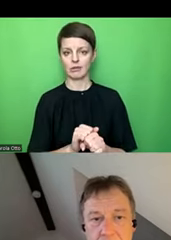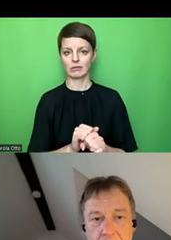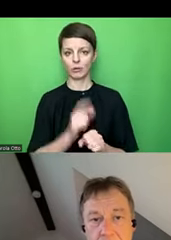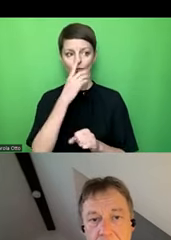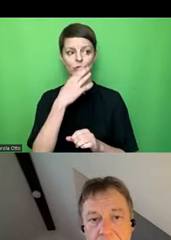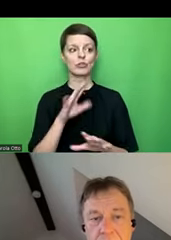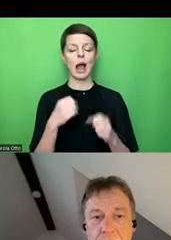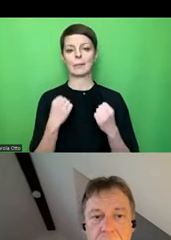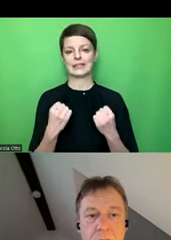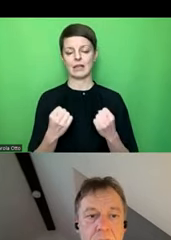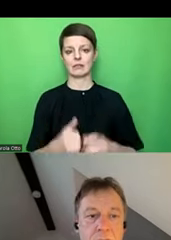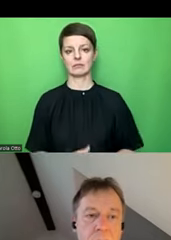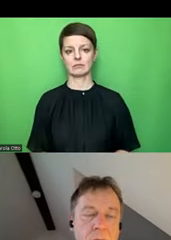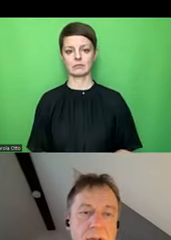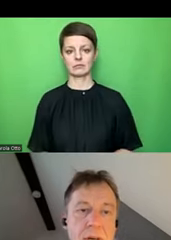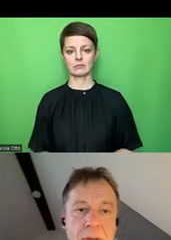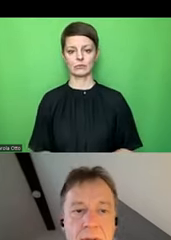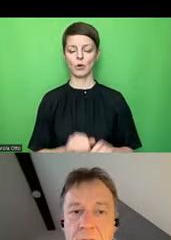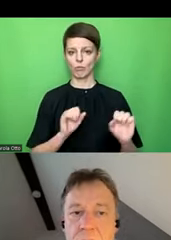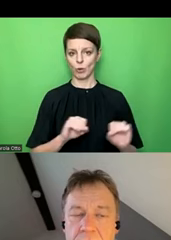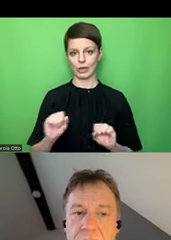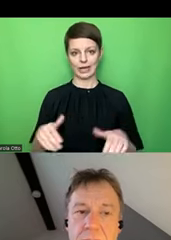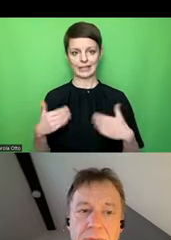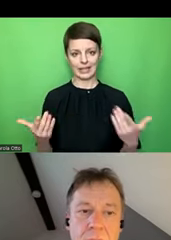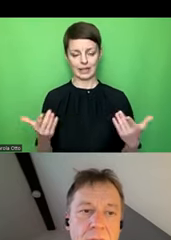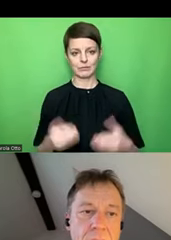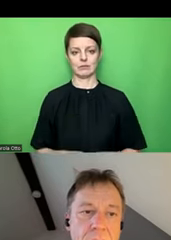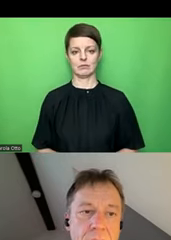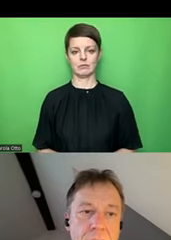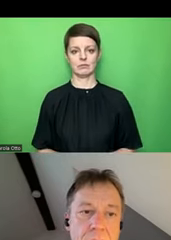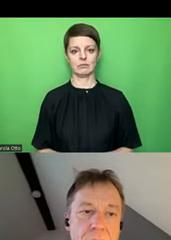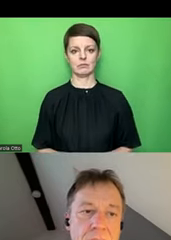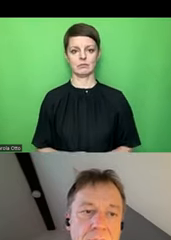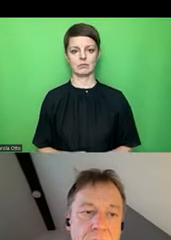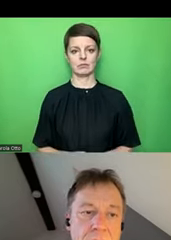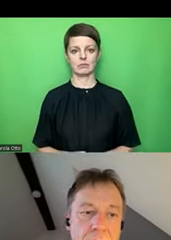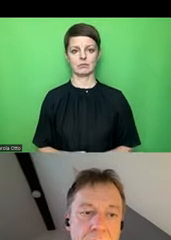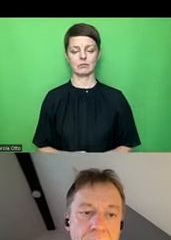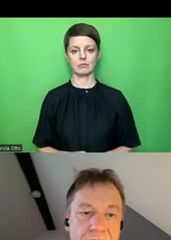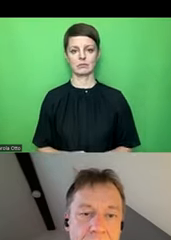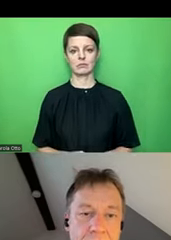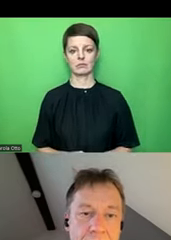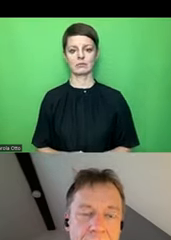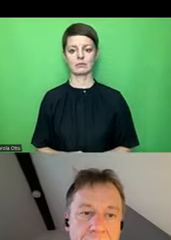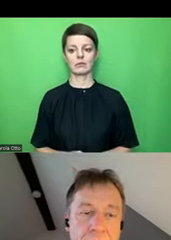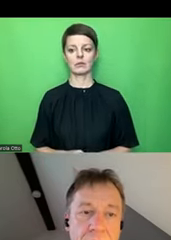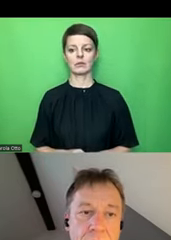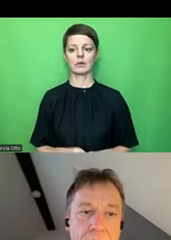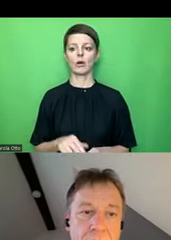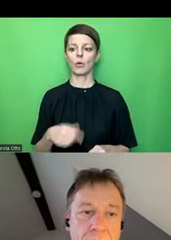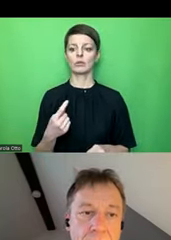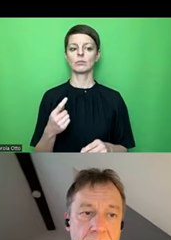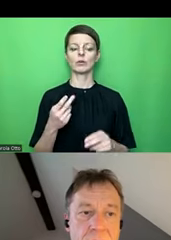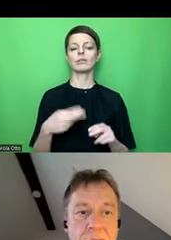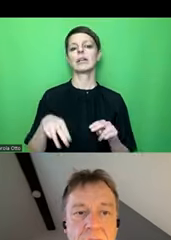geht. Ja, es ist eine Möglichkeit und es ist wirklich auch in dem Sinne dekorativ, dass es